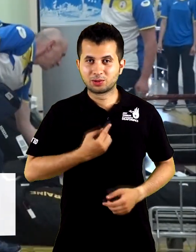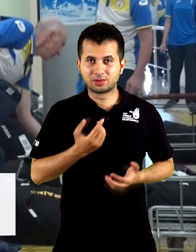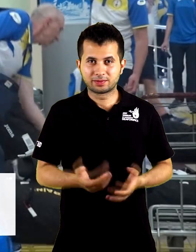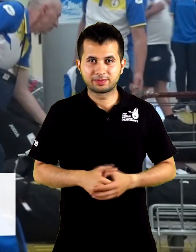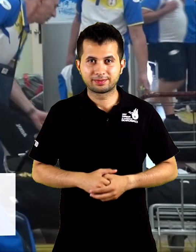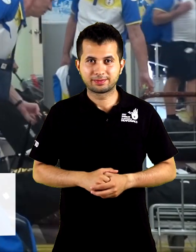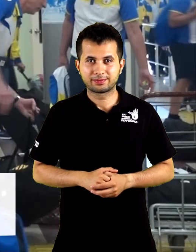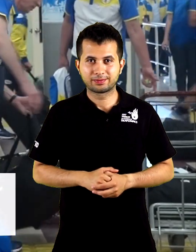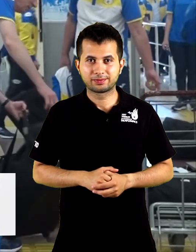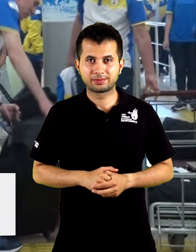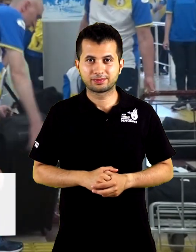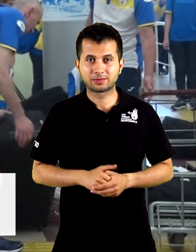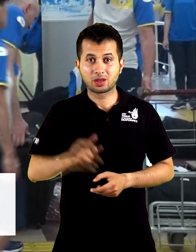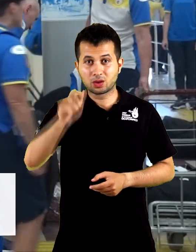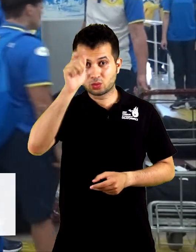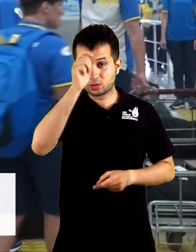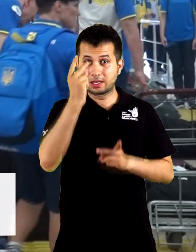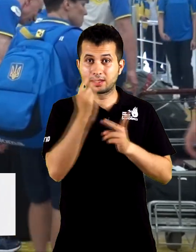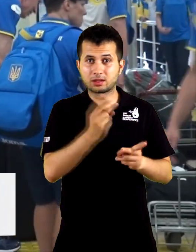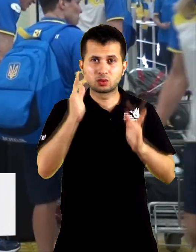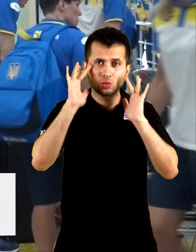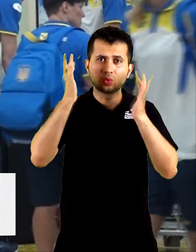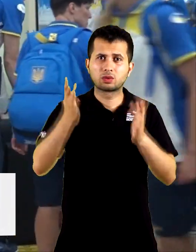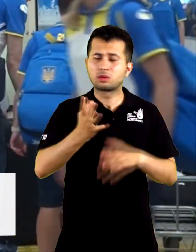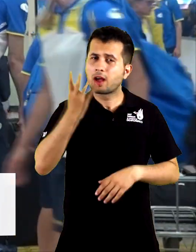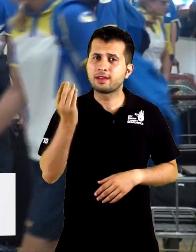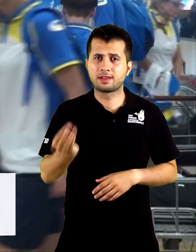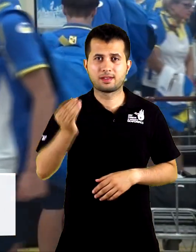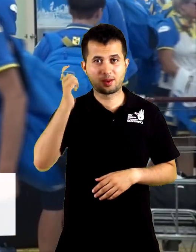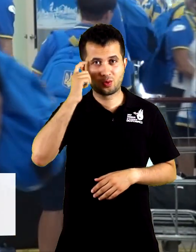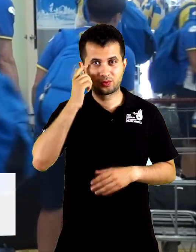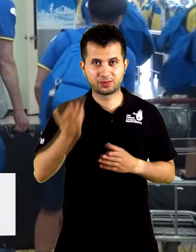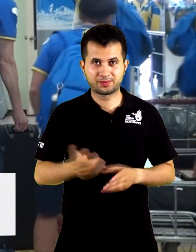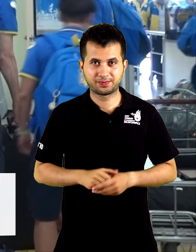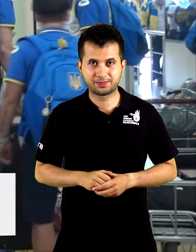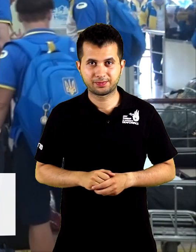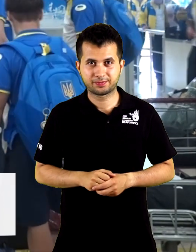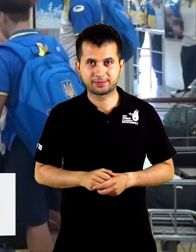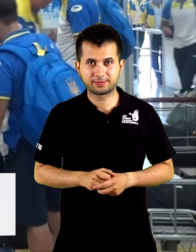yaşıyoruz. Türkiye'nin kültürünü gayet iyi tanıyoruz.